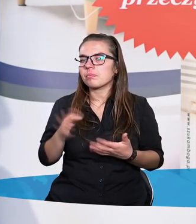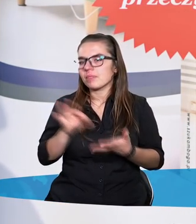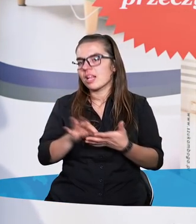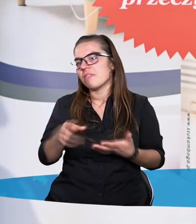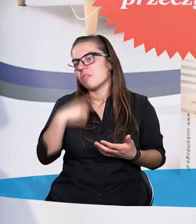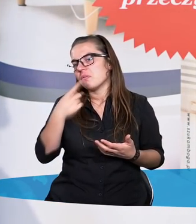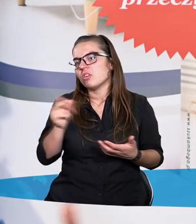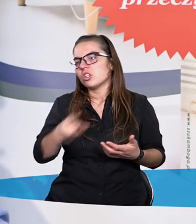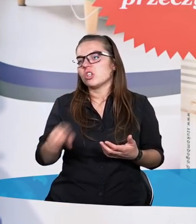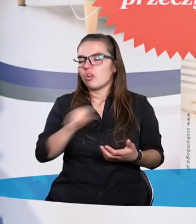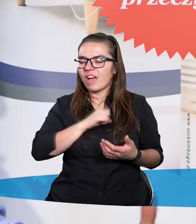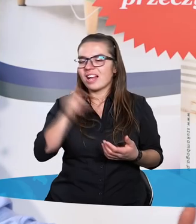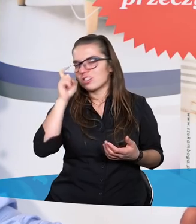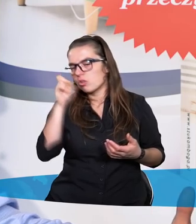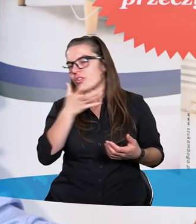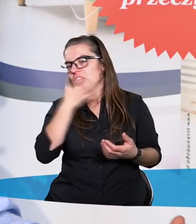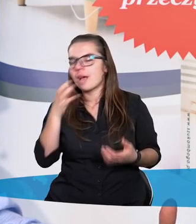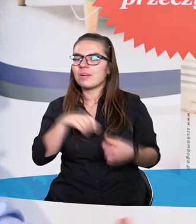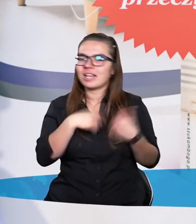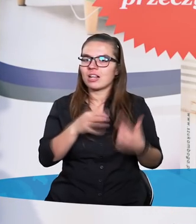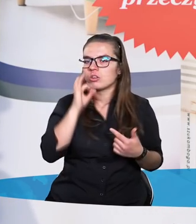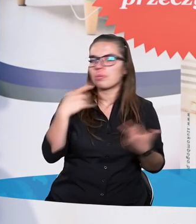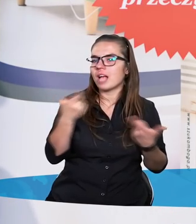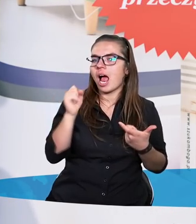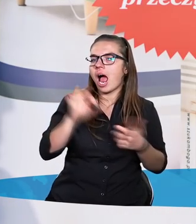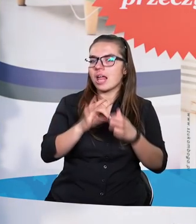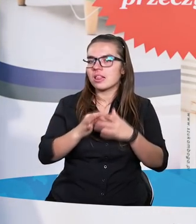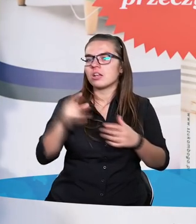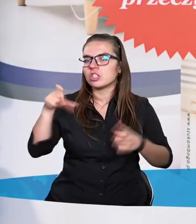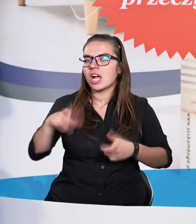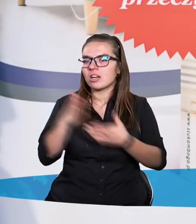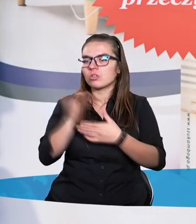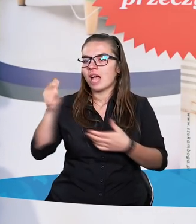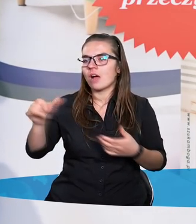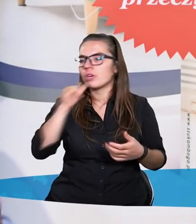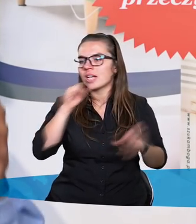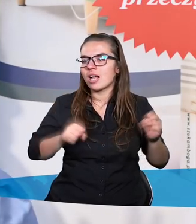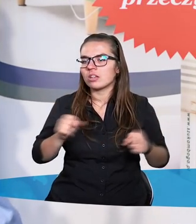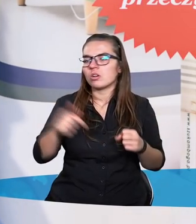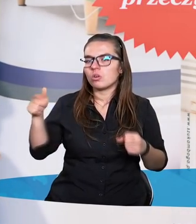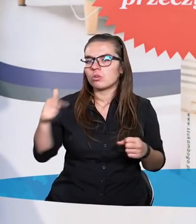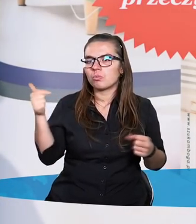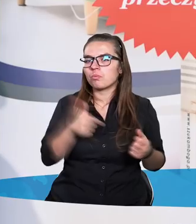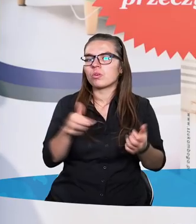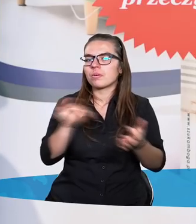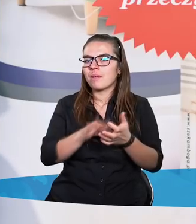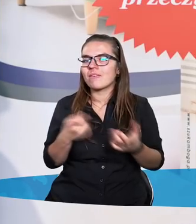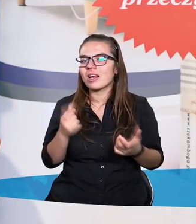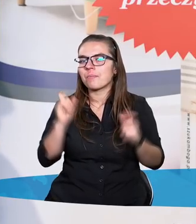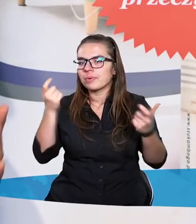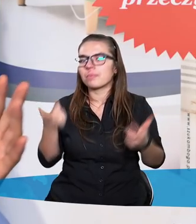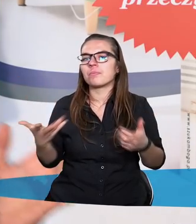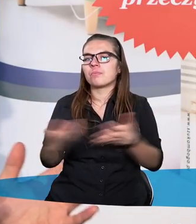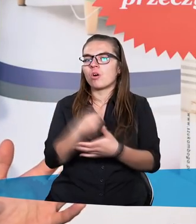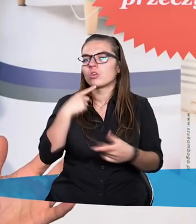pewnie powiecie, że to fajny człowiek, taki ciepły, serdeczny, niegroźny. Ale gdy siedzi już jako sędzia, on musi w pewnych przypadkach